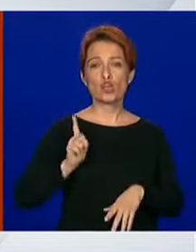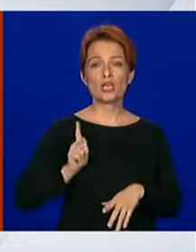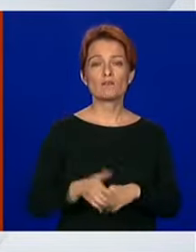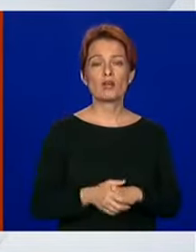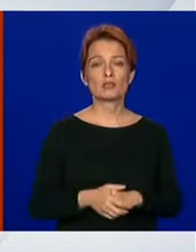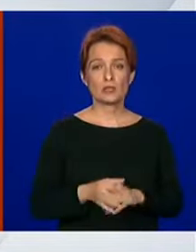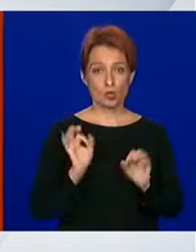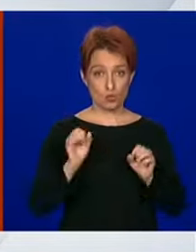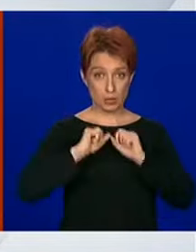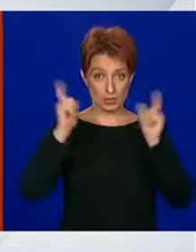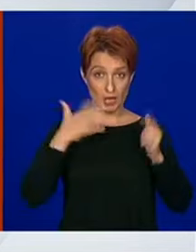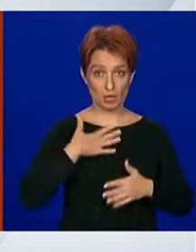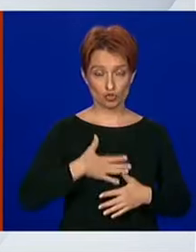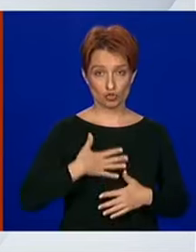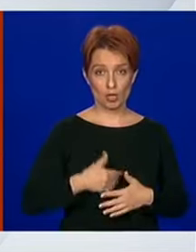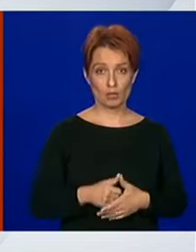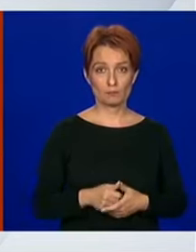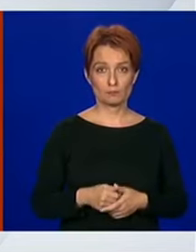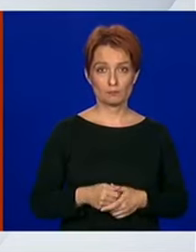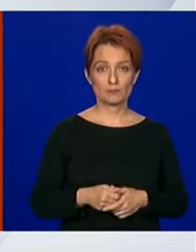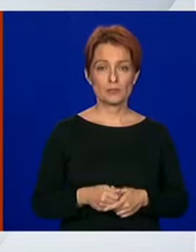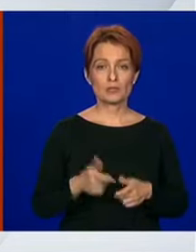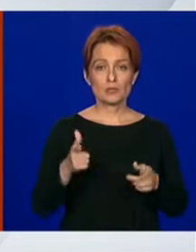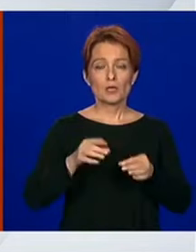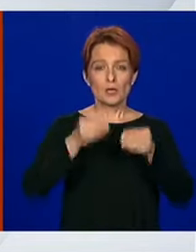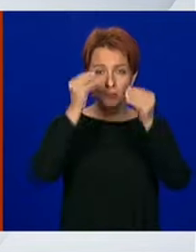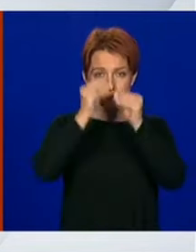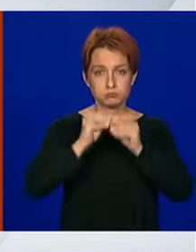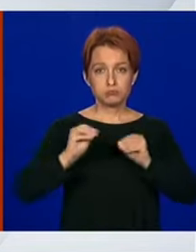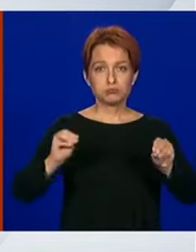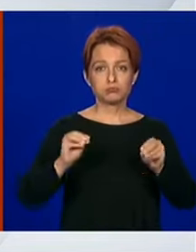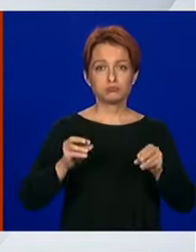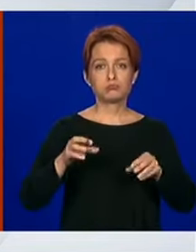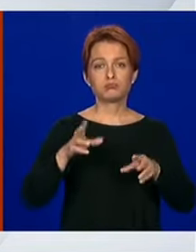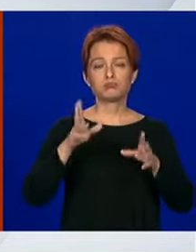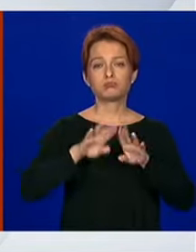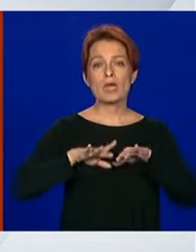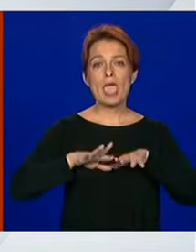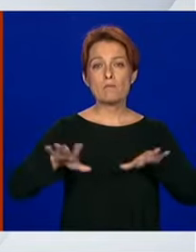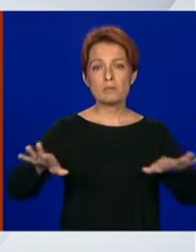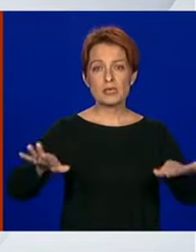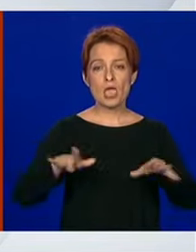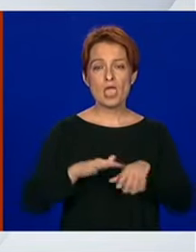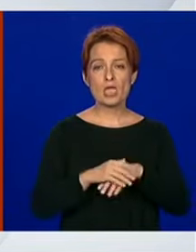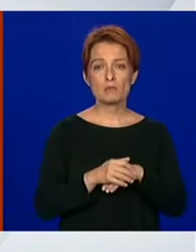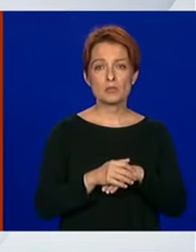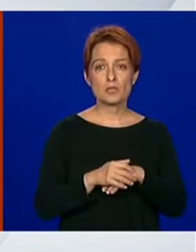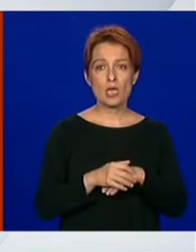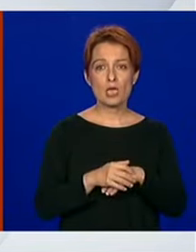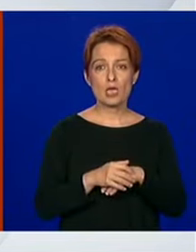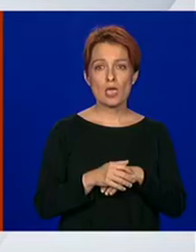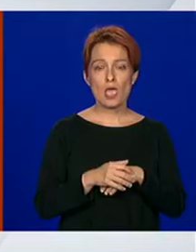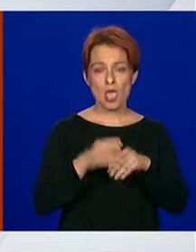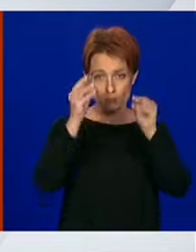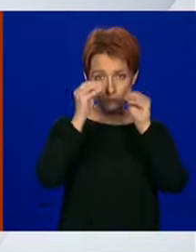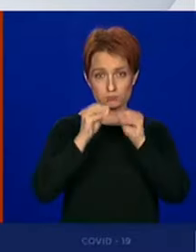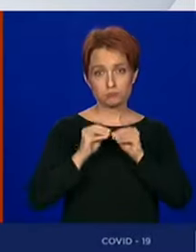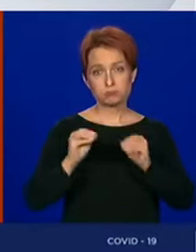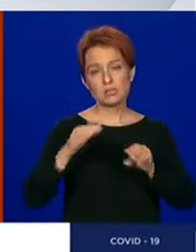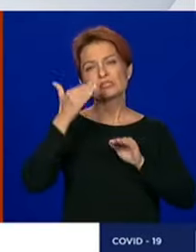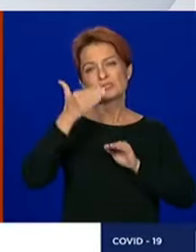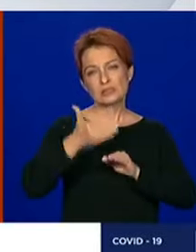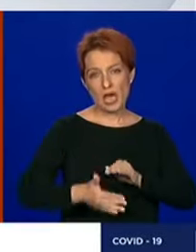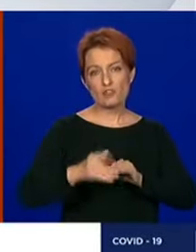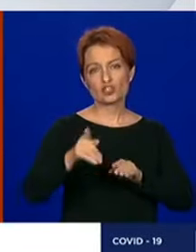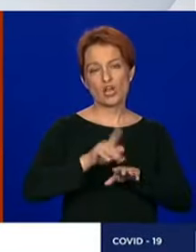Dobar dan, vam želim. Tako je, proglašavanje epidemije ili proglašavanje završetka